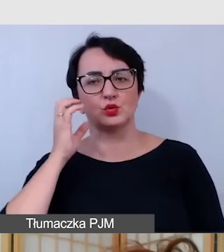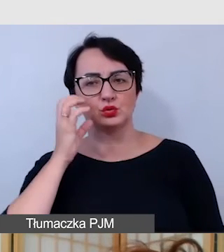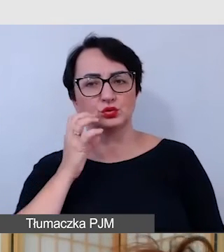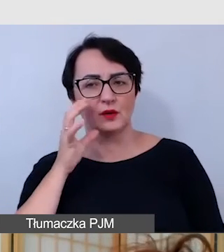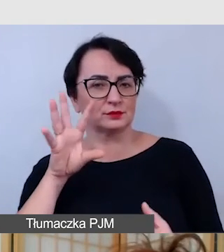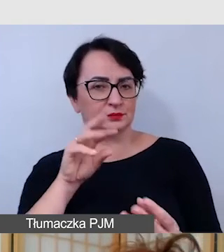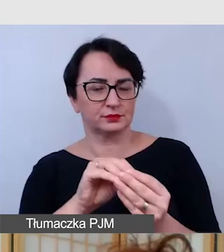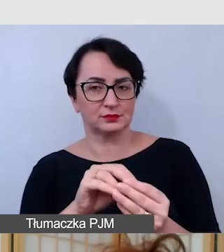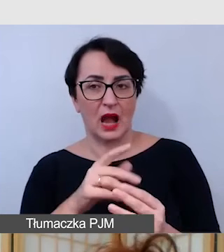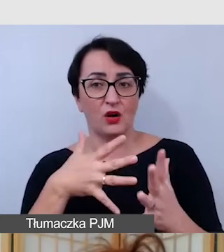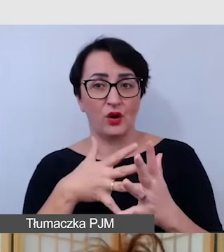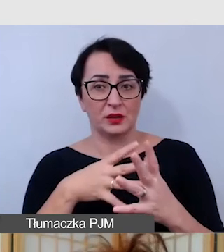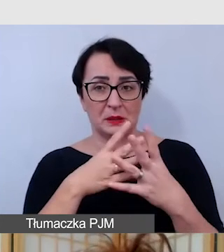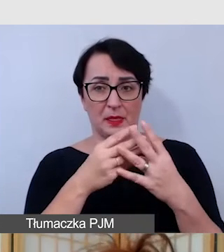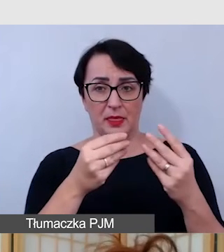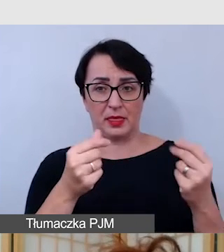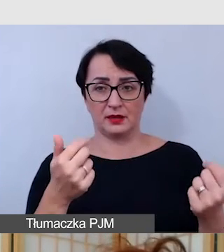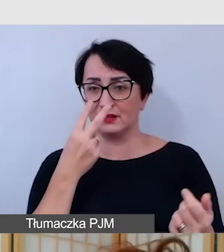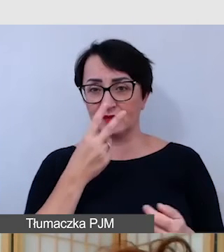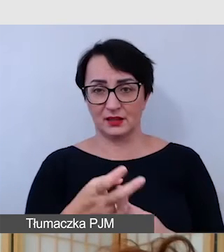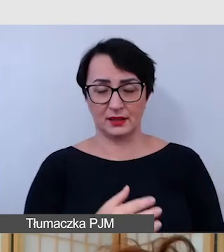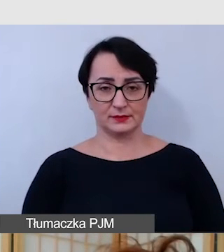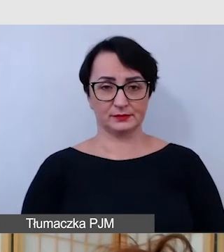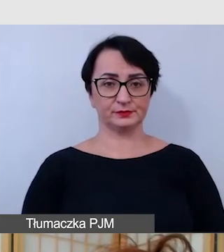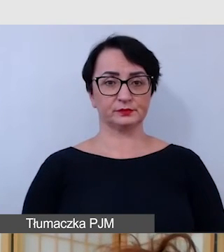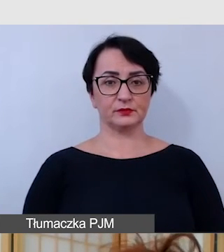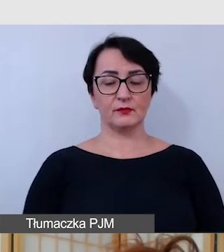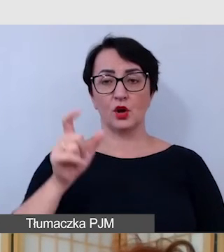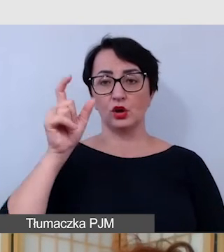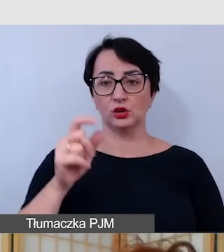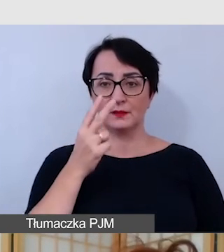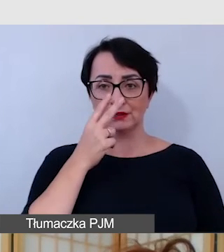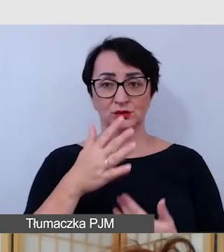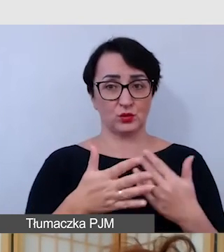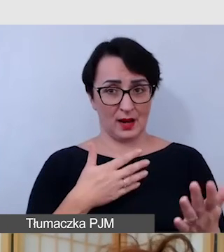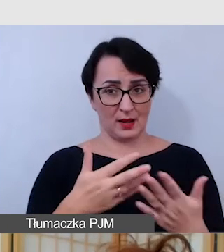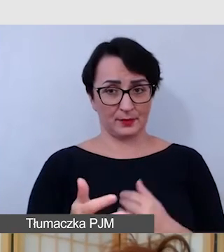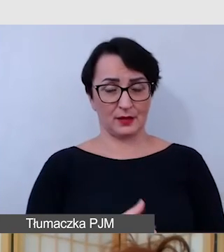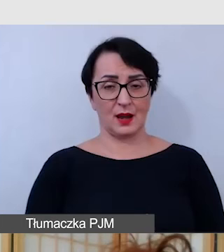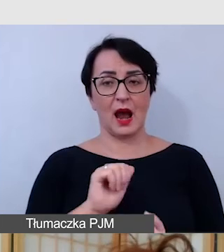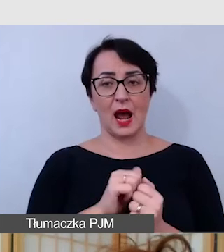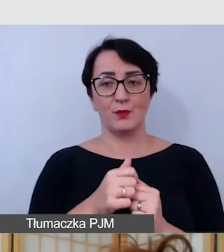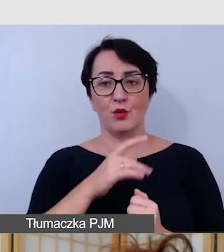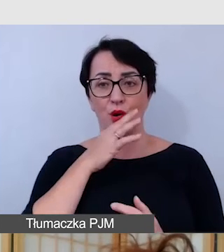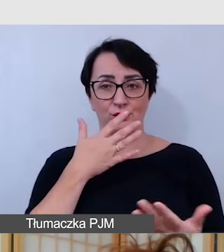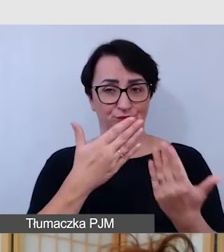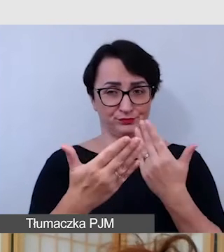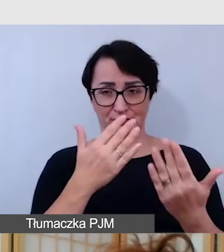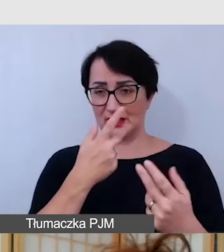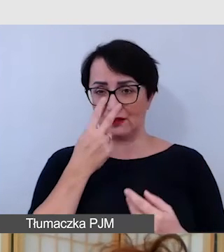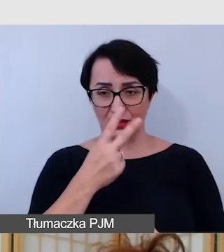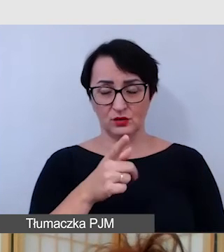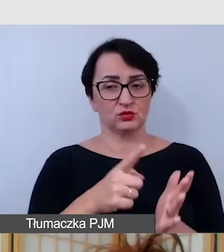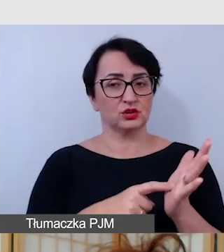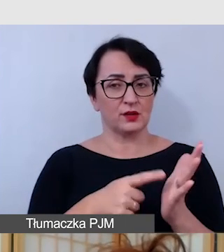a ten kontrast wtedy jest coraz mniejszy i osobom, które słabo widzą, bo tych kolorów nie rozróżniają, często będzie